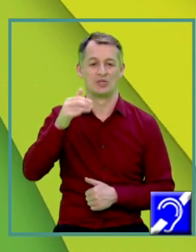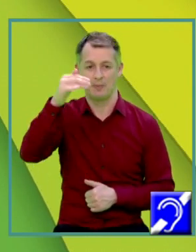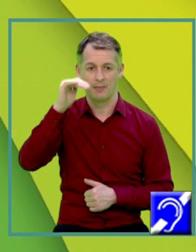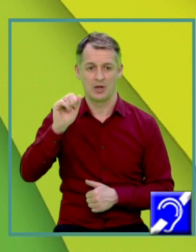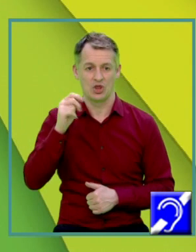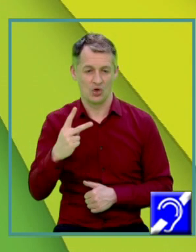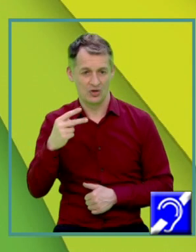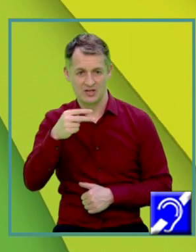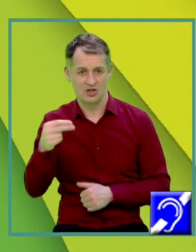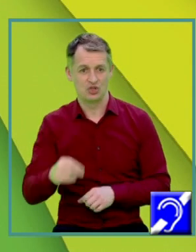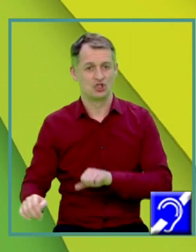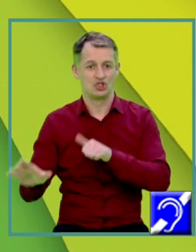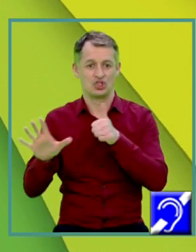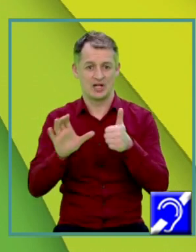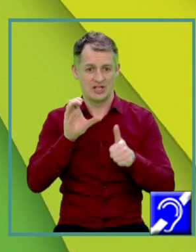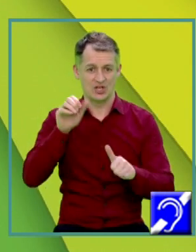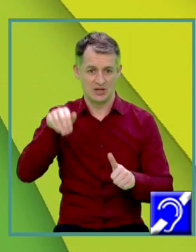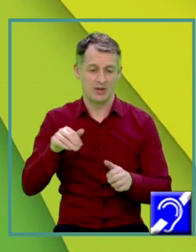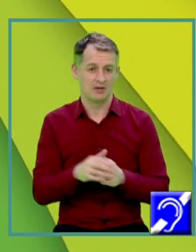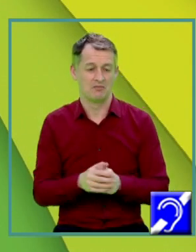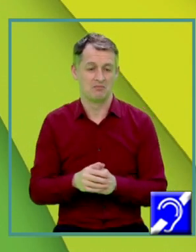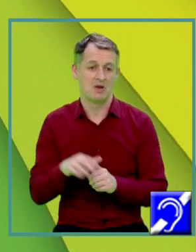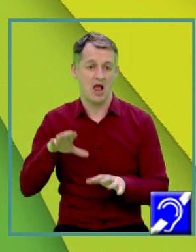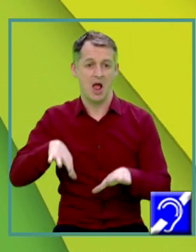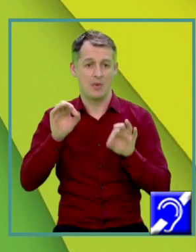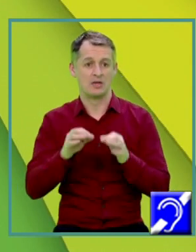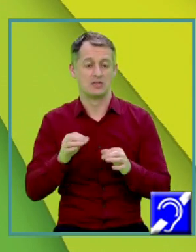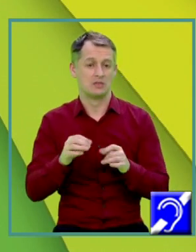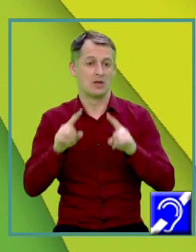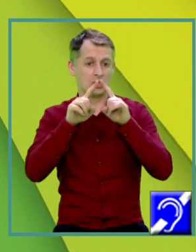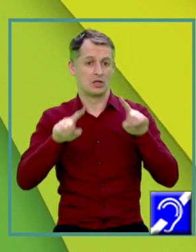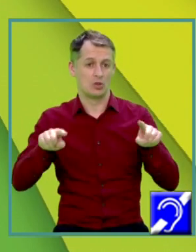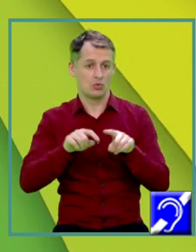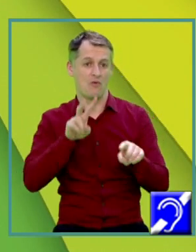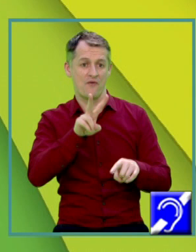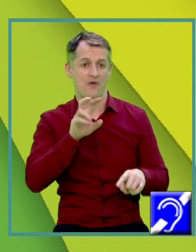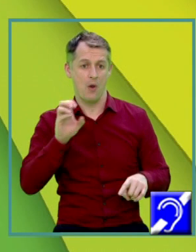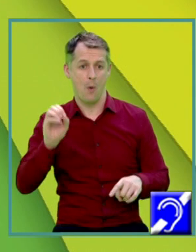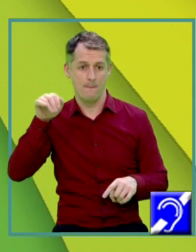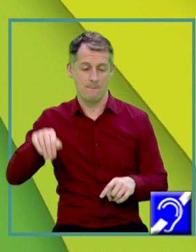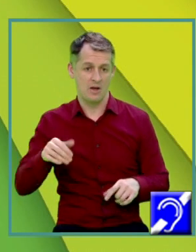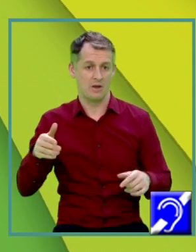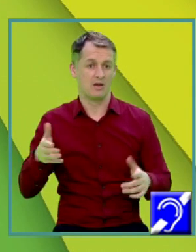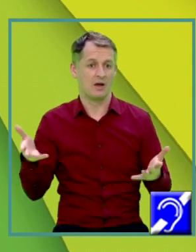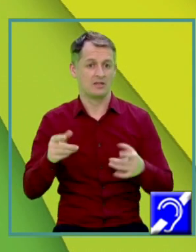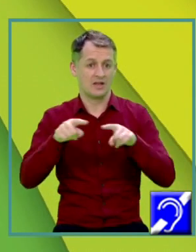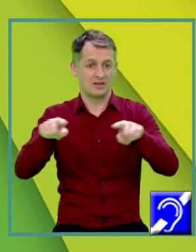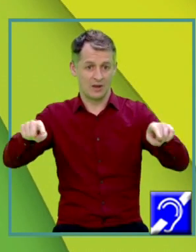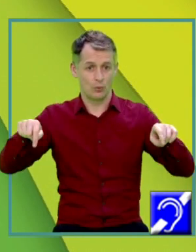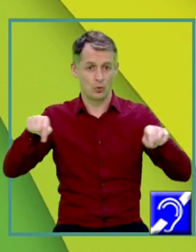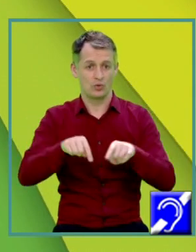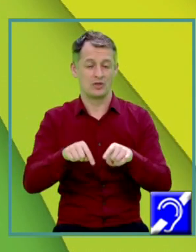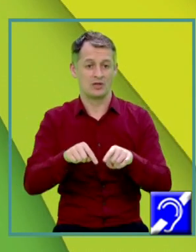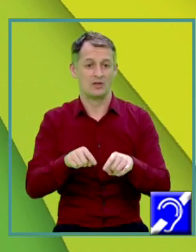6 cm Ne-am ales triunghiul dreptunghic Vom Care este dreptunghic în O